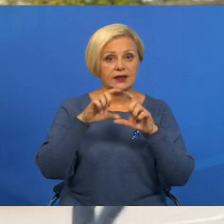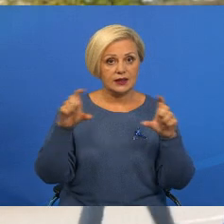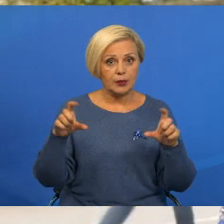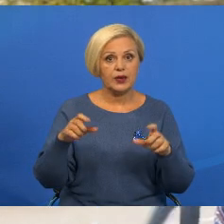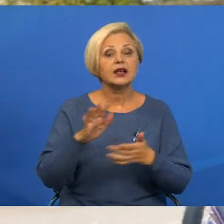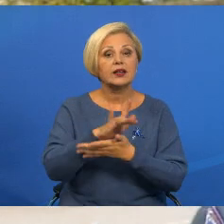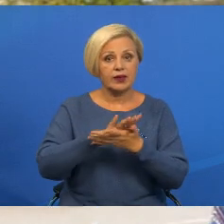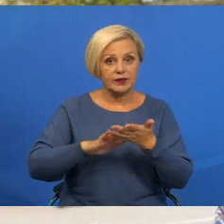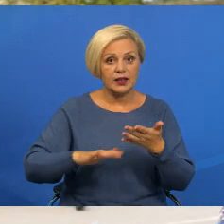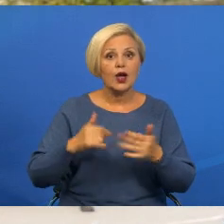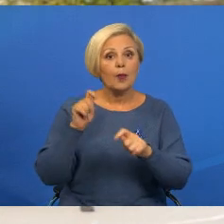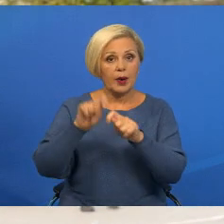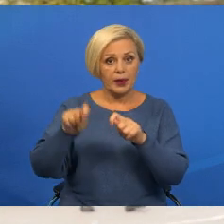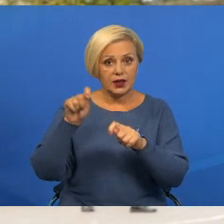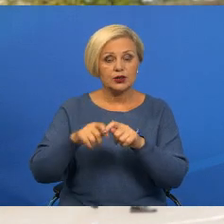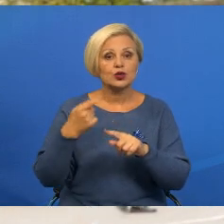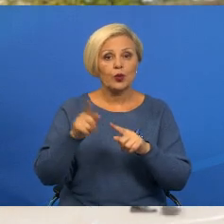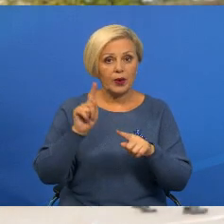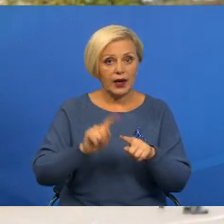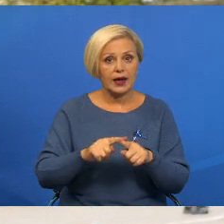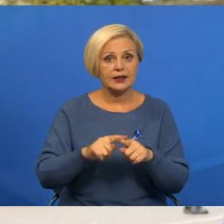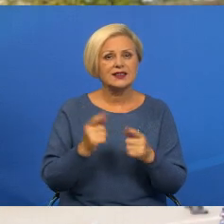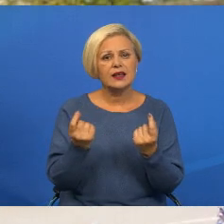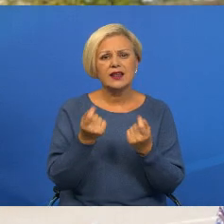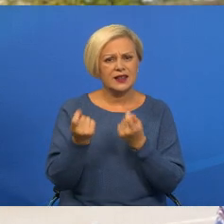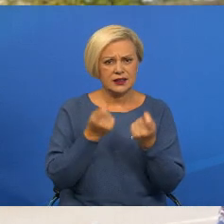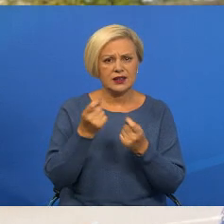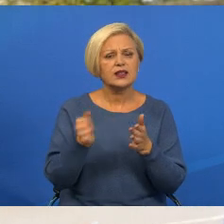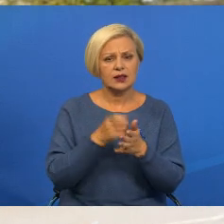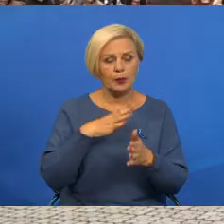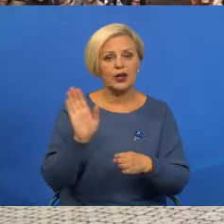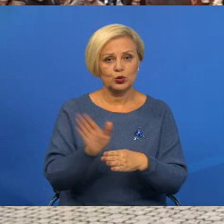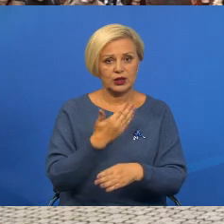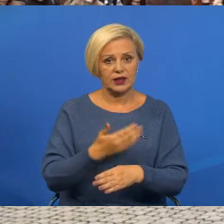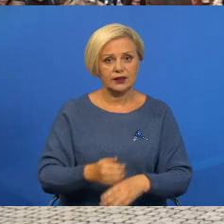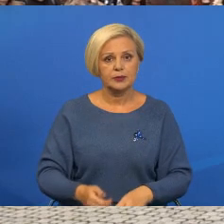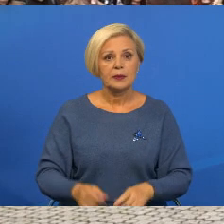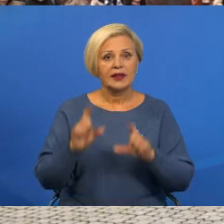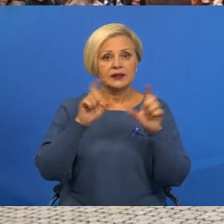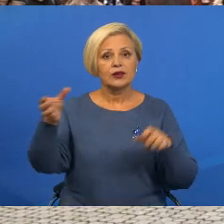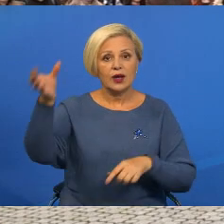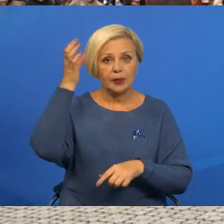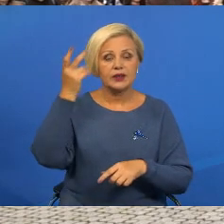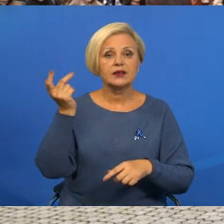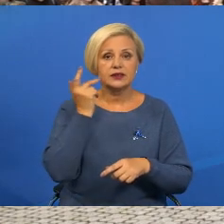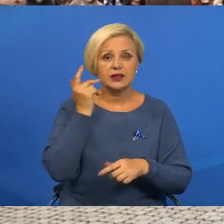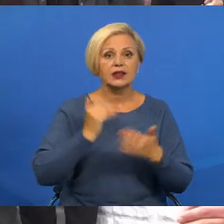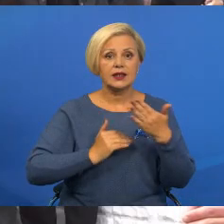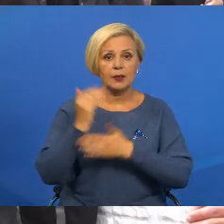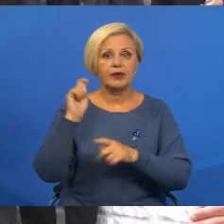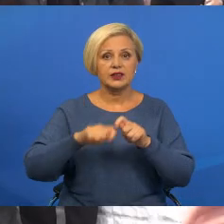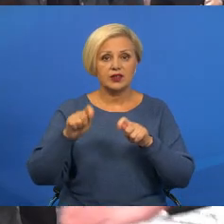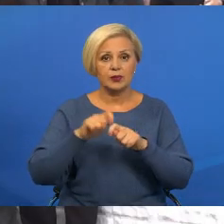дальнейшем мы проконтролируем, чтобы эти незначительные недостатки были устранены. Установы администрации зауседы на повышенном